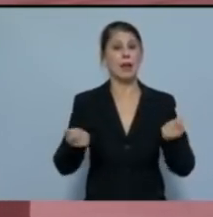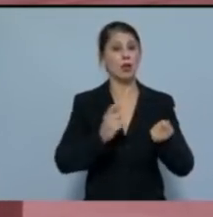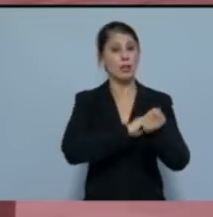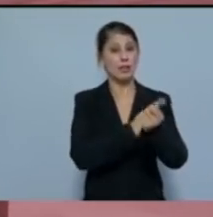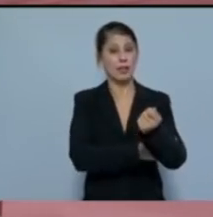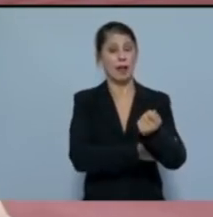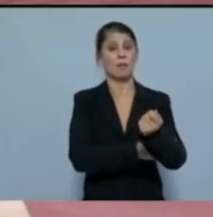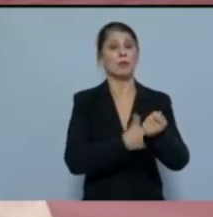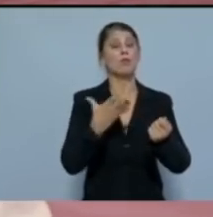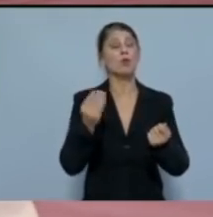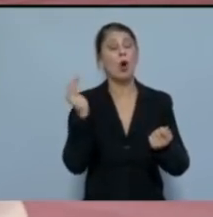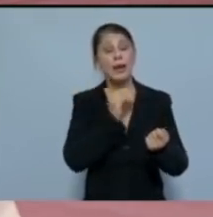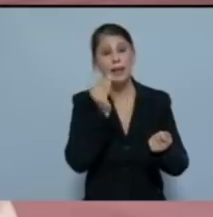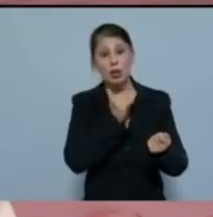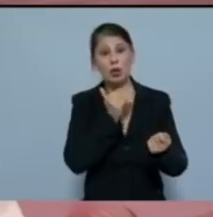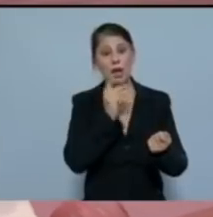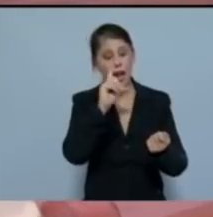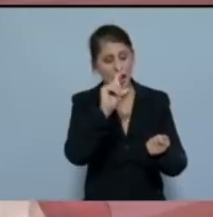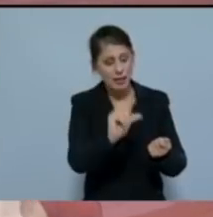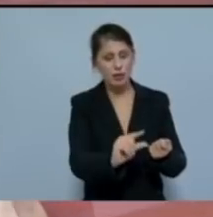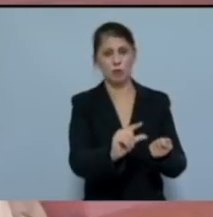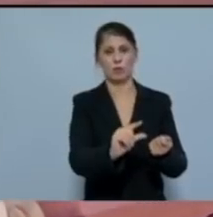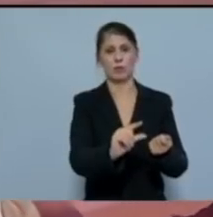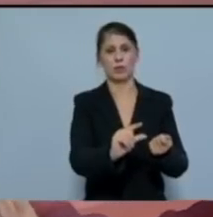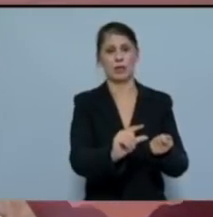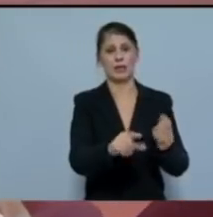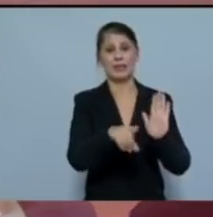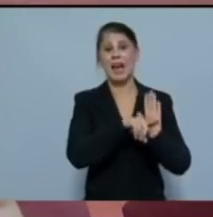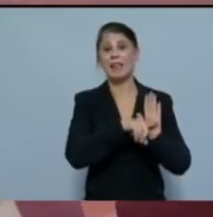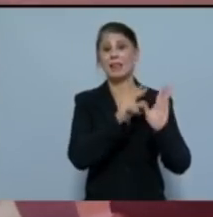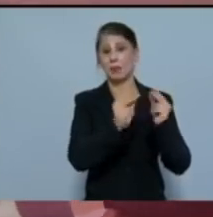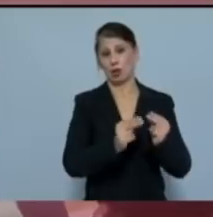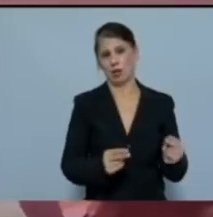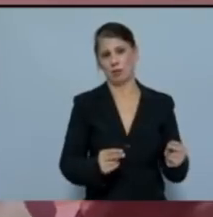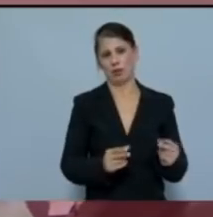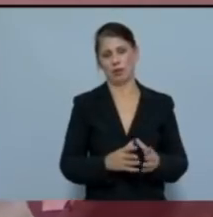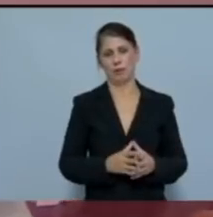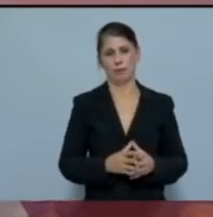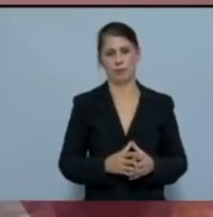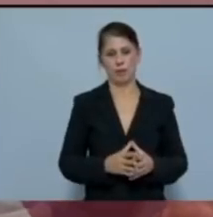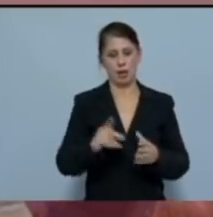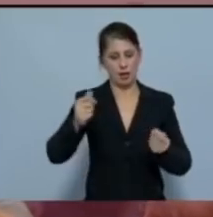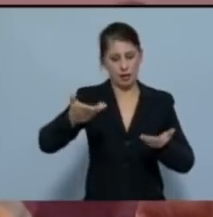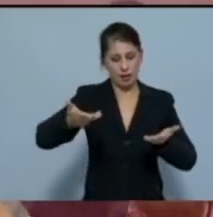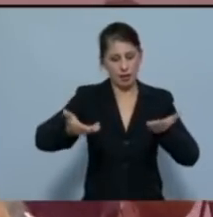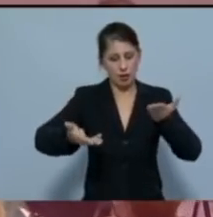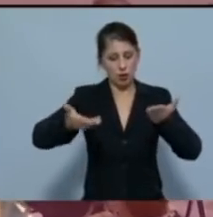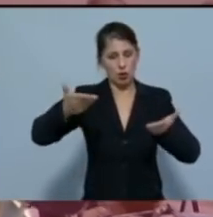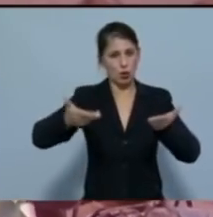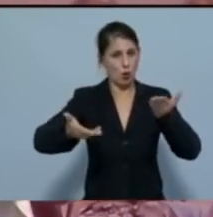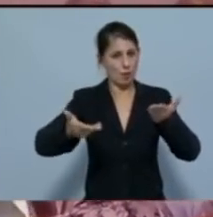πολύ ταχύτερα, ελαχιστοποιώντας τις επιπτώσεις. Να διασφαλίζει ισόμετρη ανάπτυξη